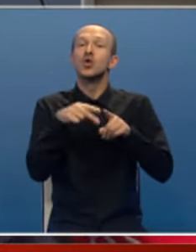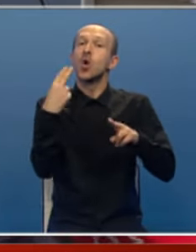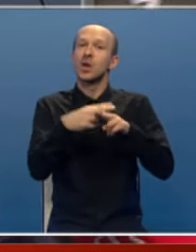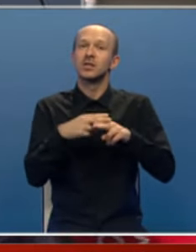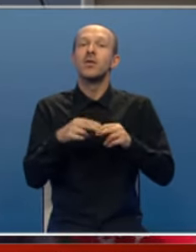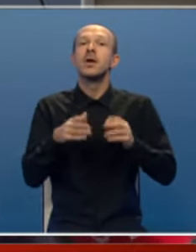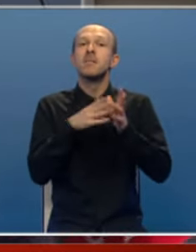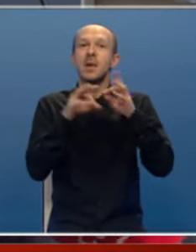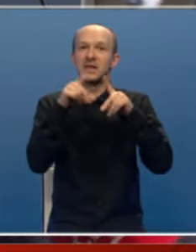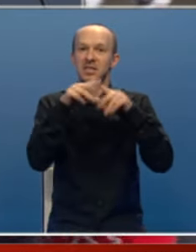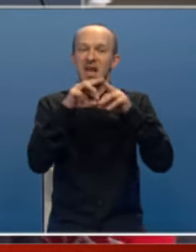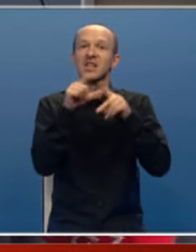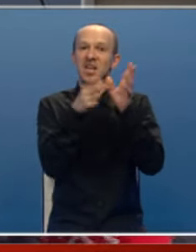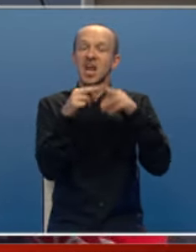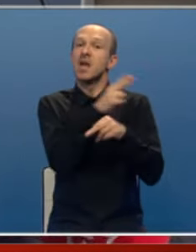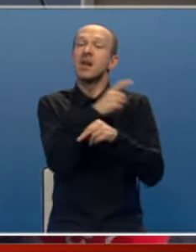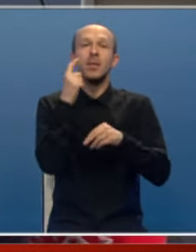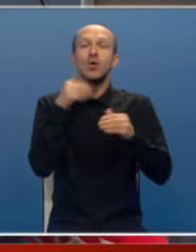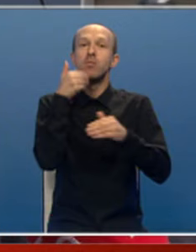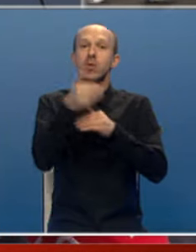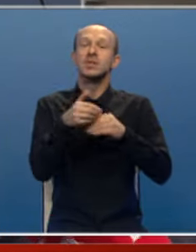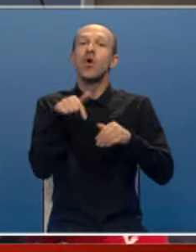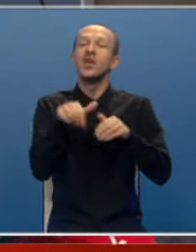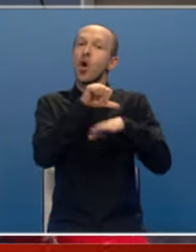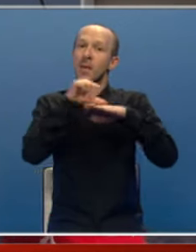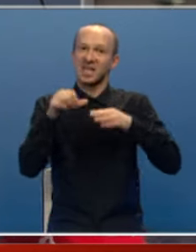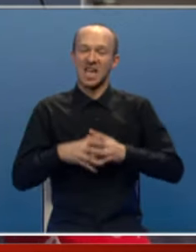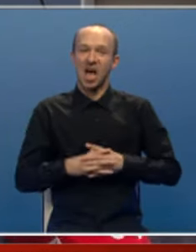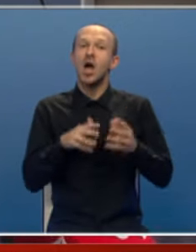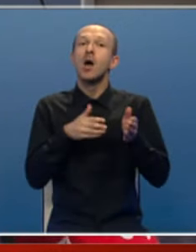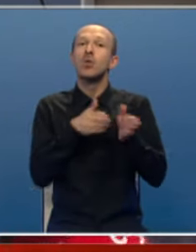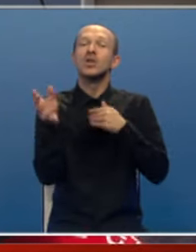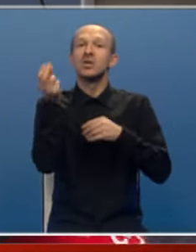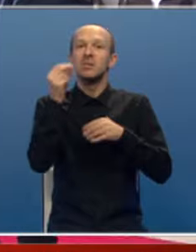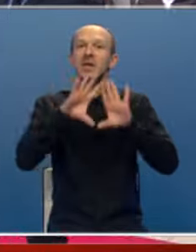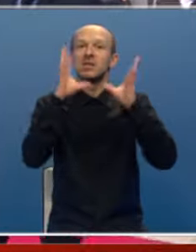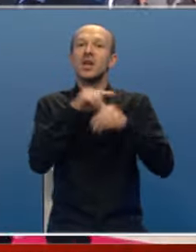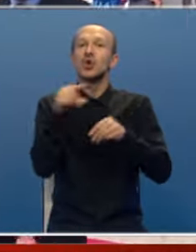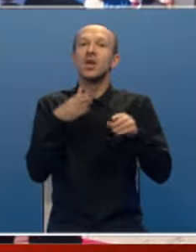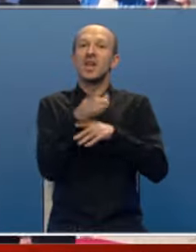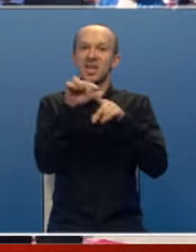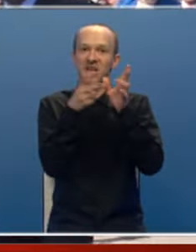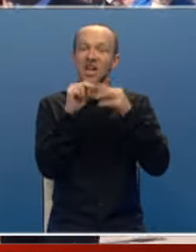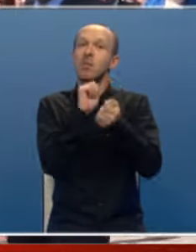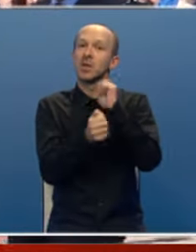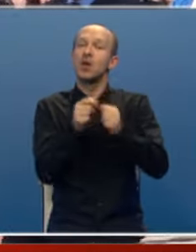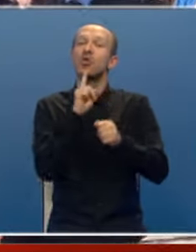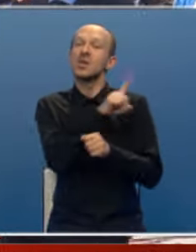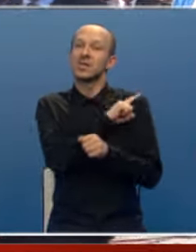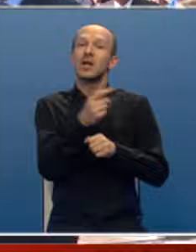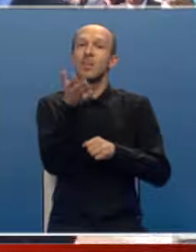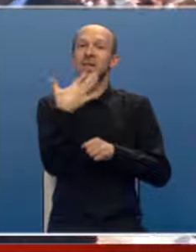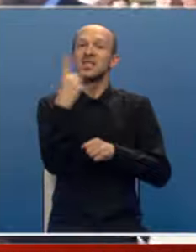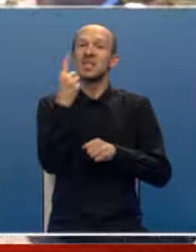nazivama maestra Lidrina imali namjeru da poslije nakon ovih operacija protiraju Srbe sve do Drine. Ova bitka u kojoj je stradao